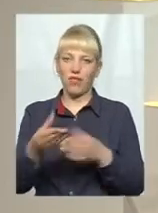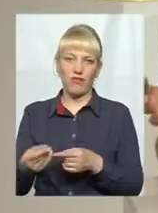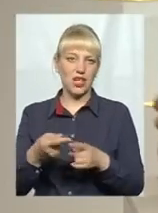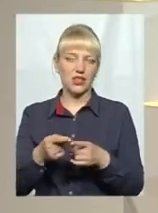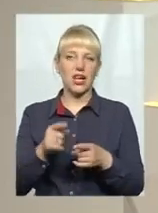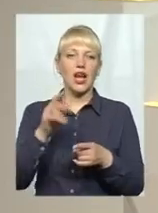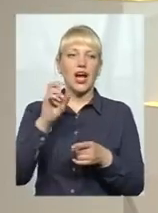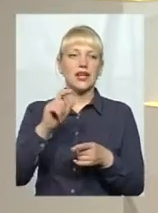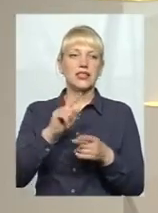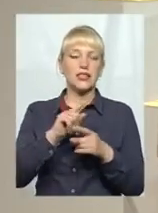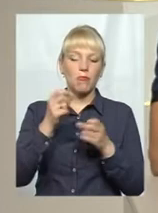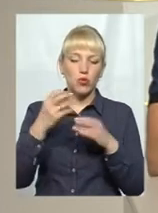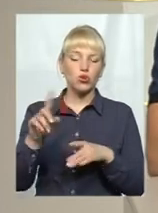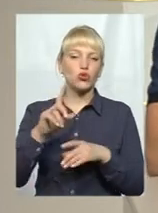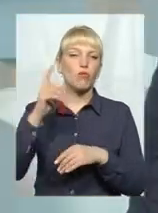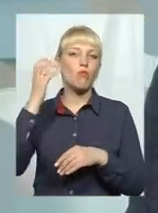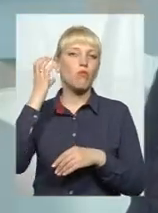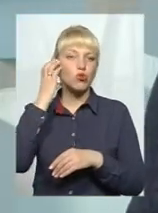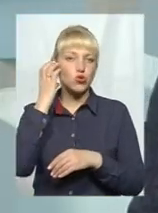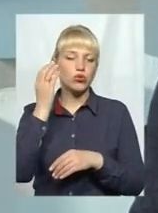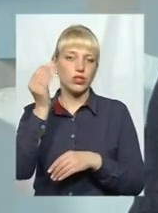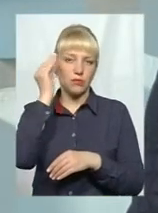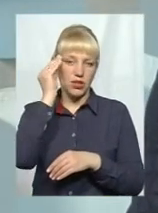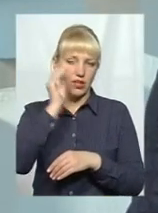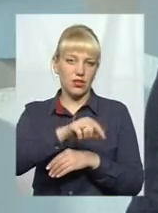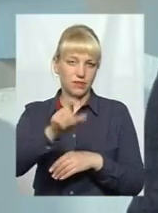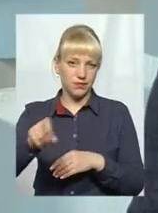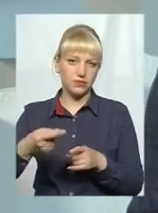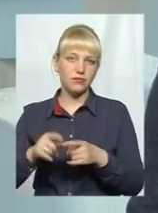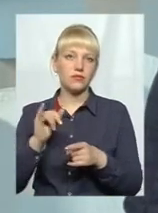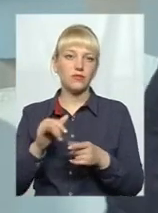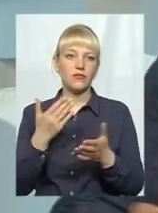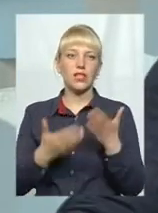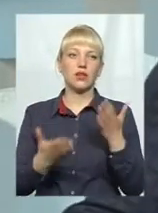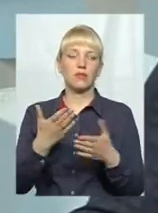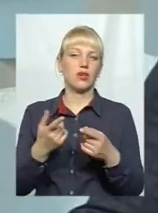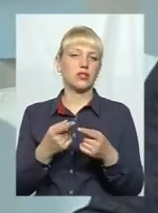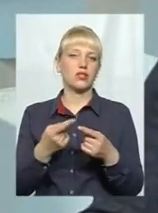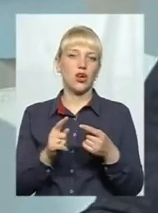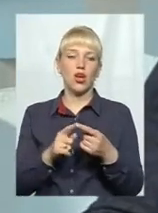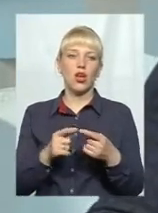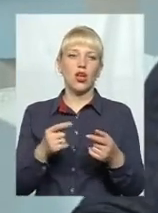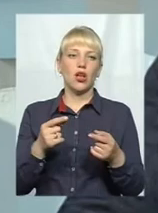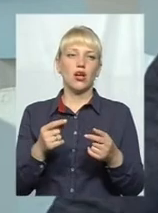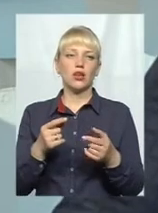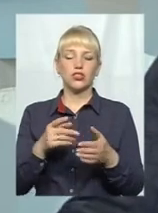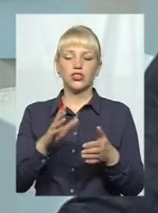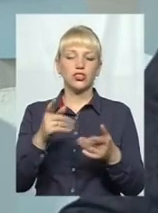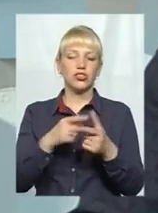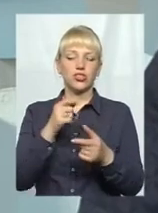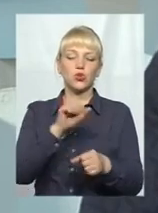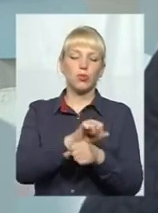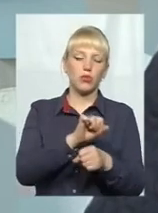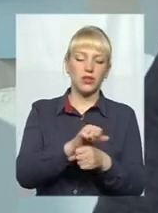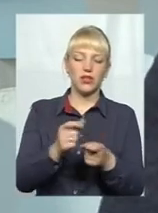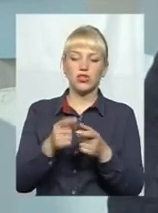почути громаду. Воно буде впливати, але це не буде остаточний варіант. Тобто якщо там скажуть, тільки біля громадського транспорту, чи взагалі не розміщувати,